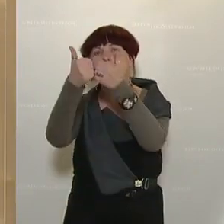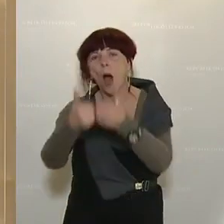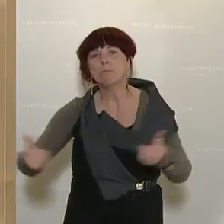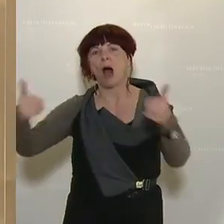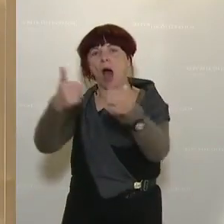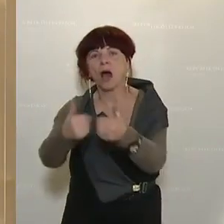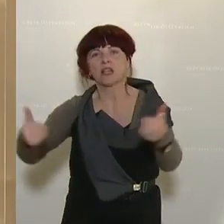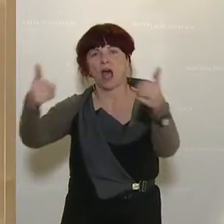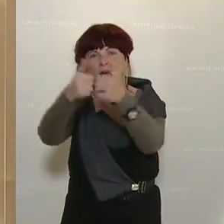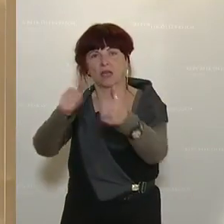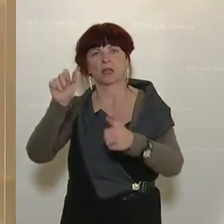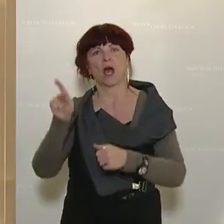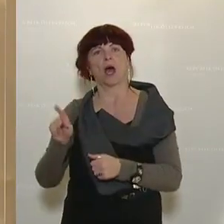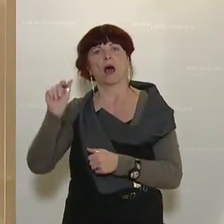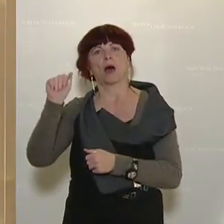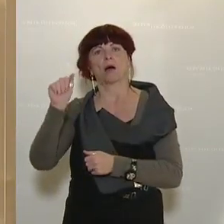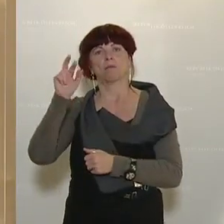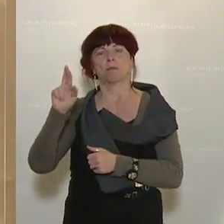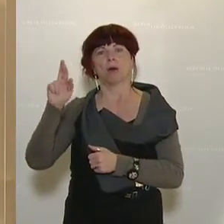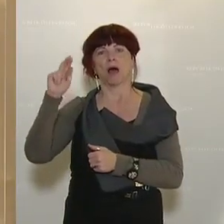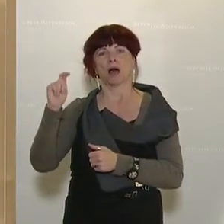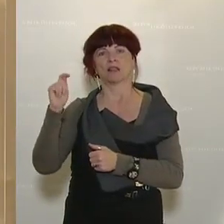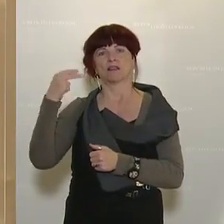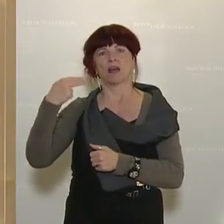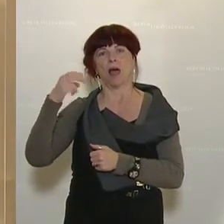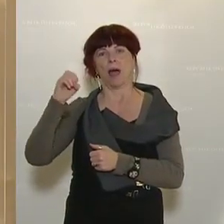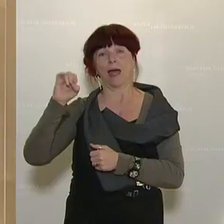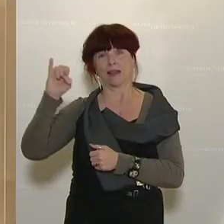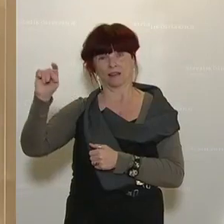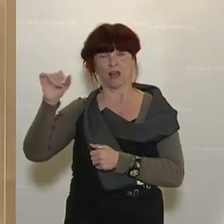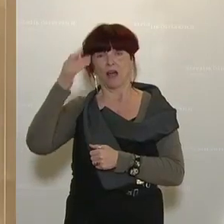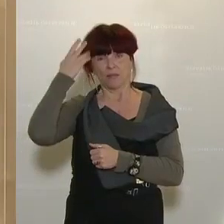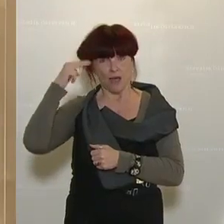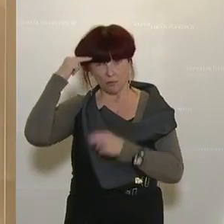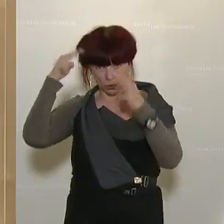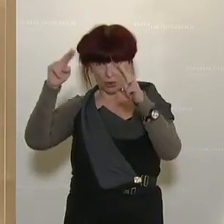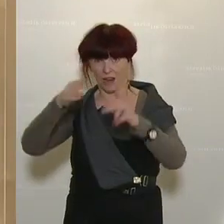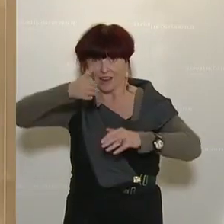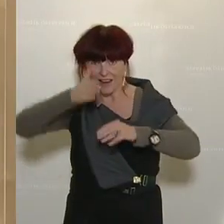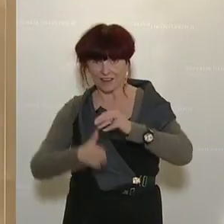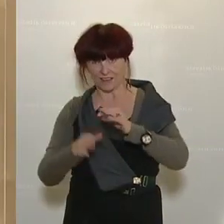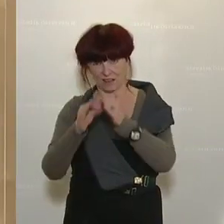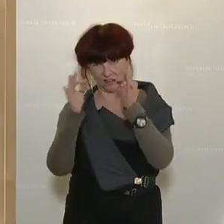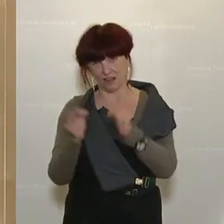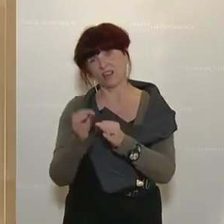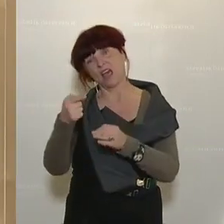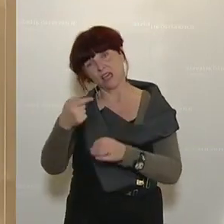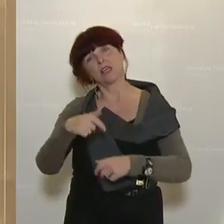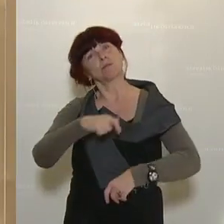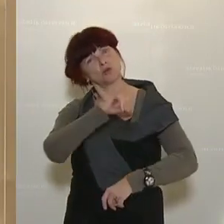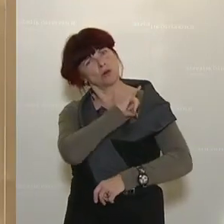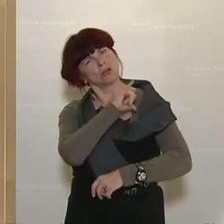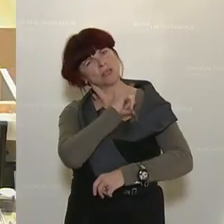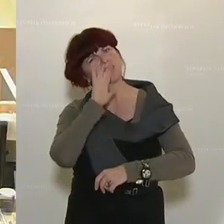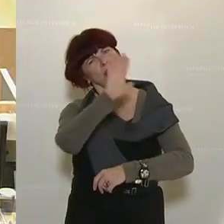das Sie vorantreiben. Meine sehr geehrten Damen und Herren, ein letzter Satz, ein letzter Satz. Ich bin gespannt auf Ihre Ausführungen. Für mich